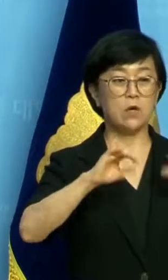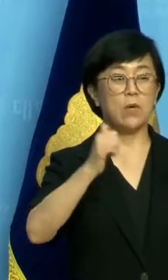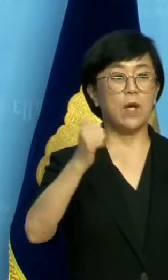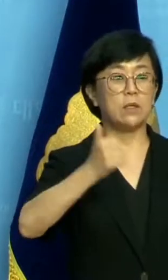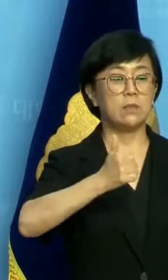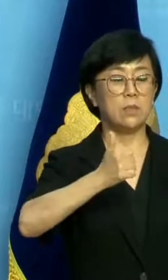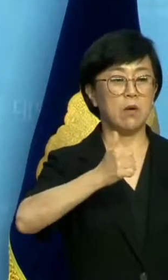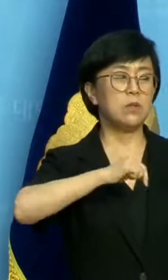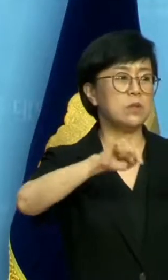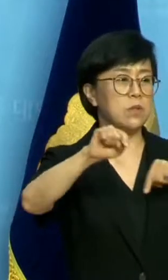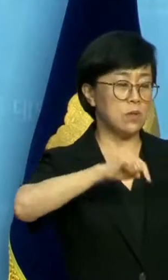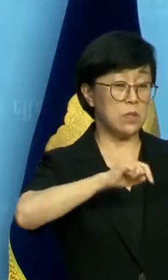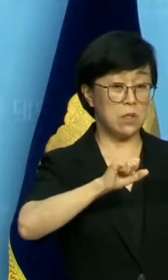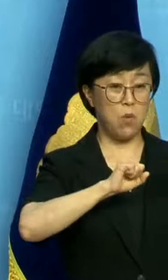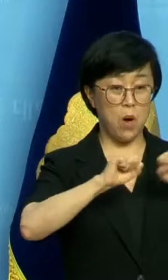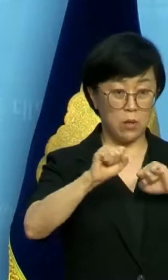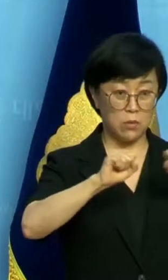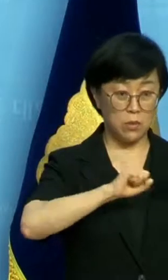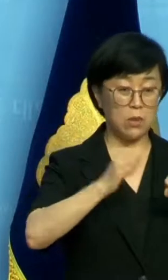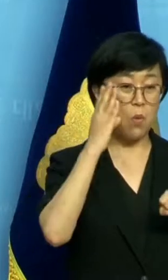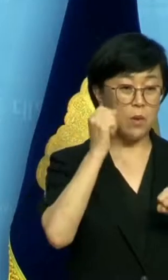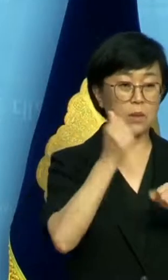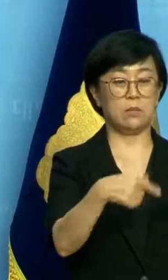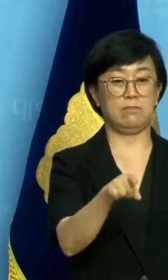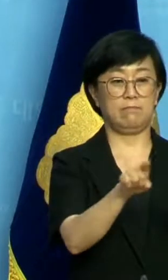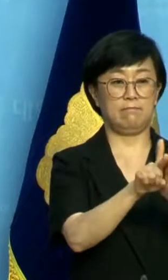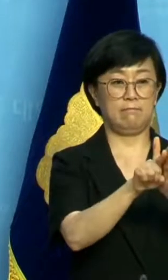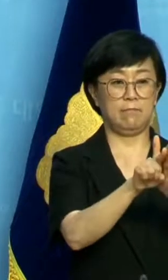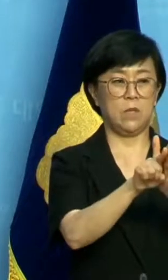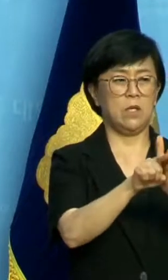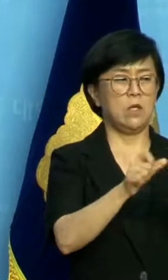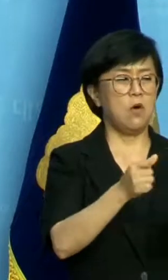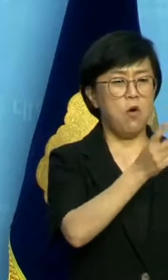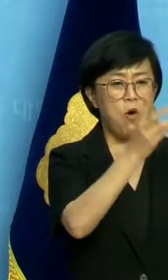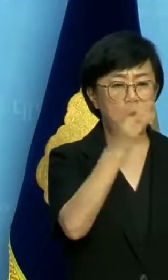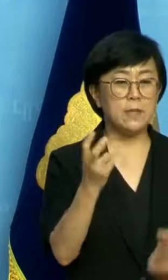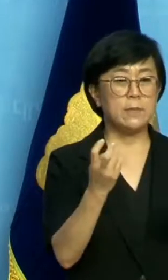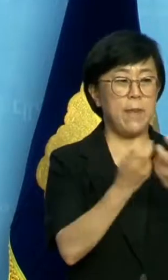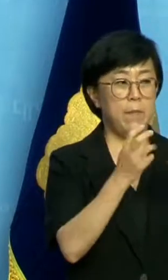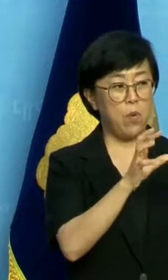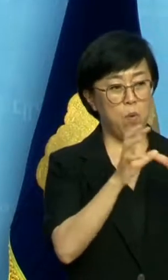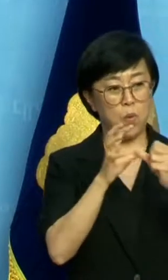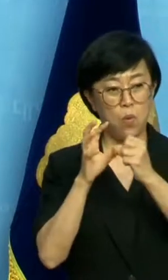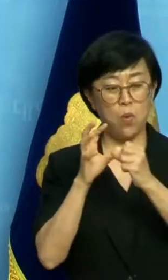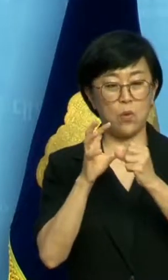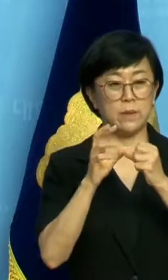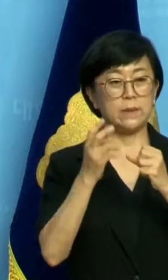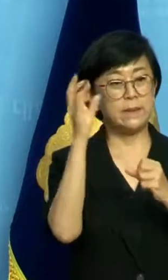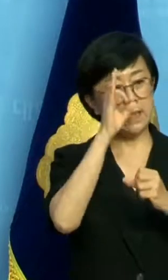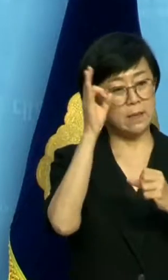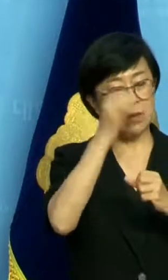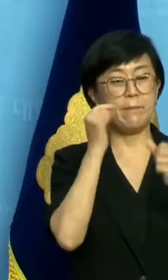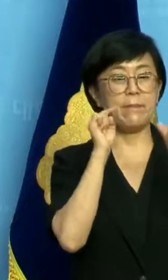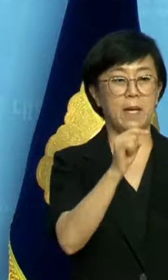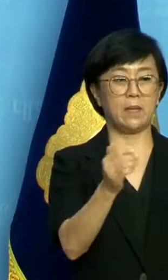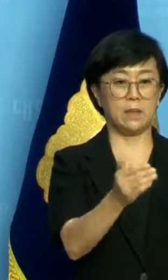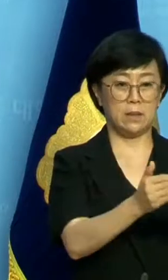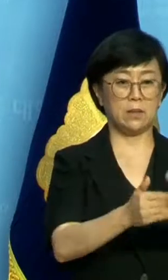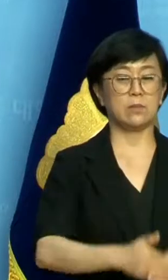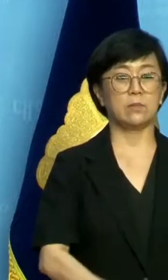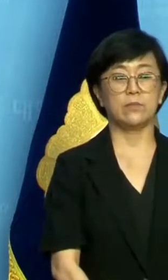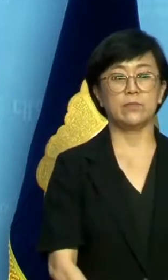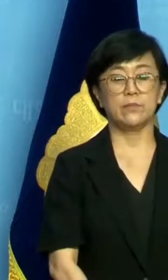의정활동이 원활하게 이루어질 수 있도록 다각적인 방법을 모색하라고 지시하셨습니다